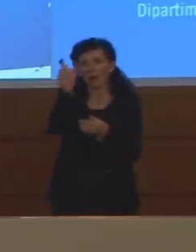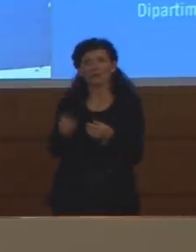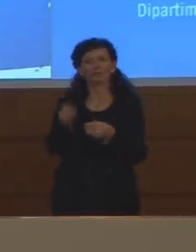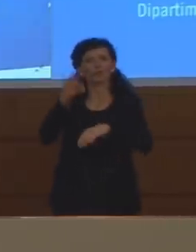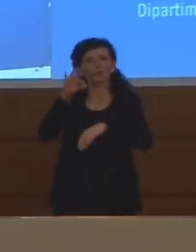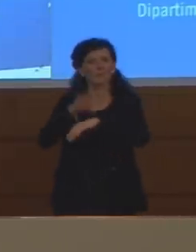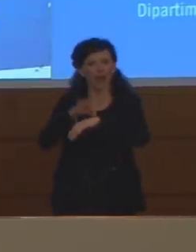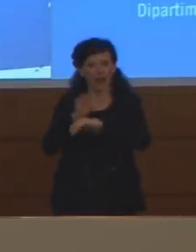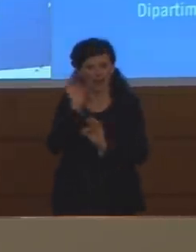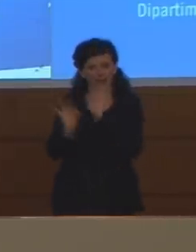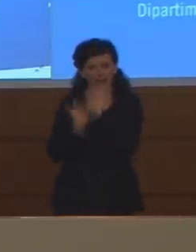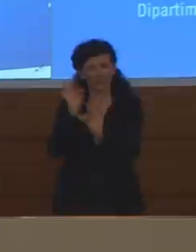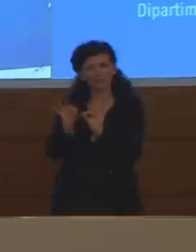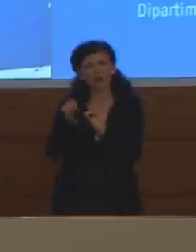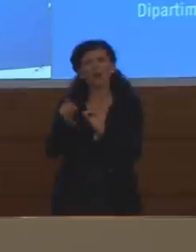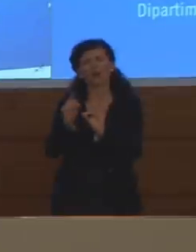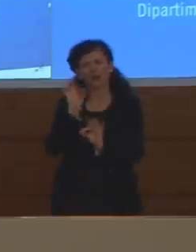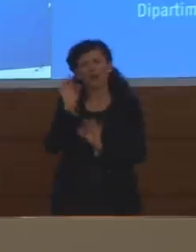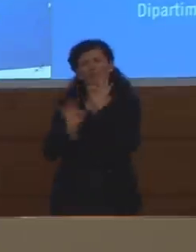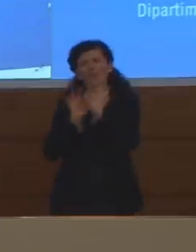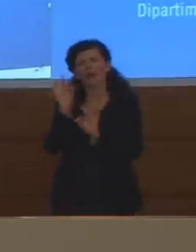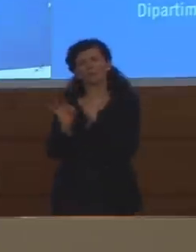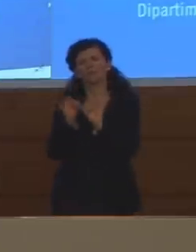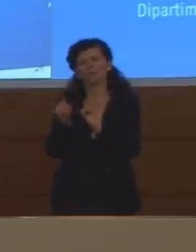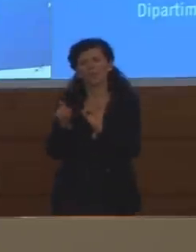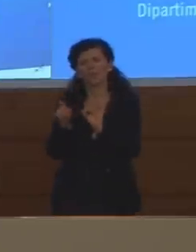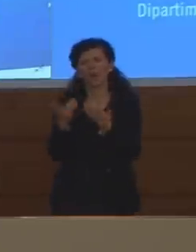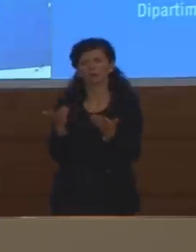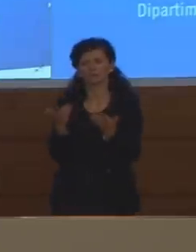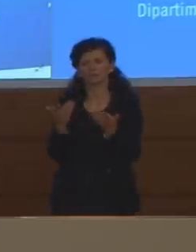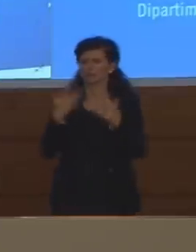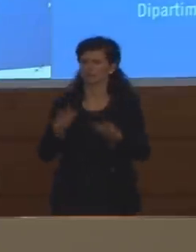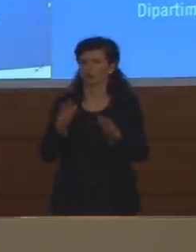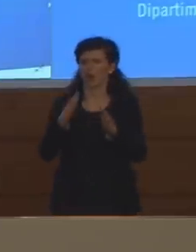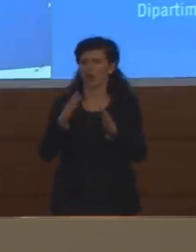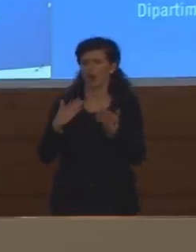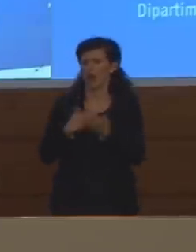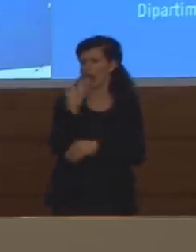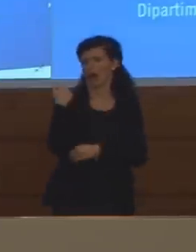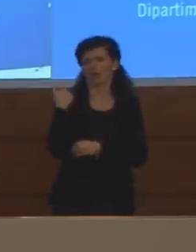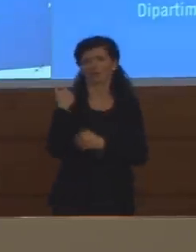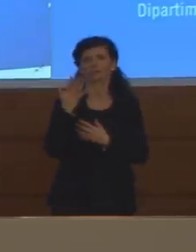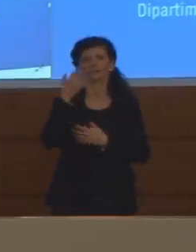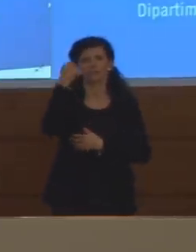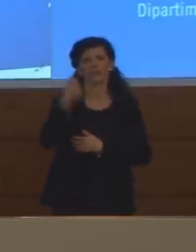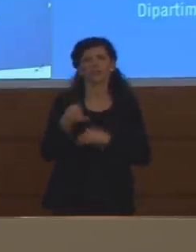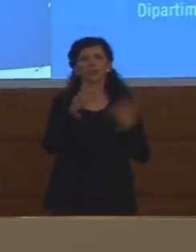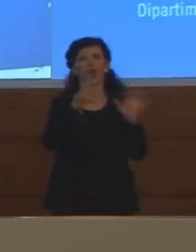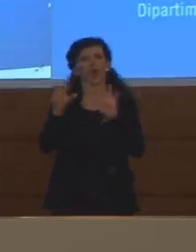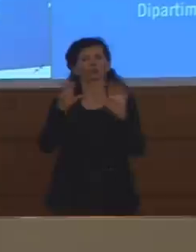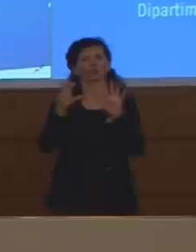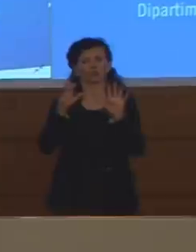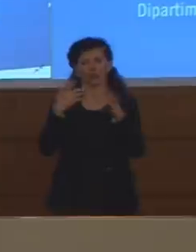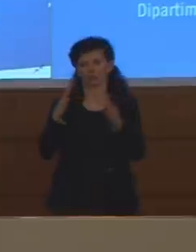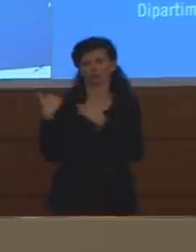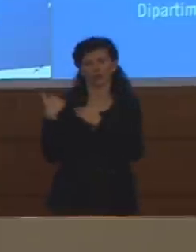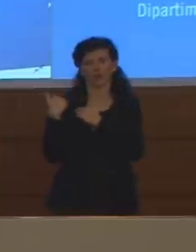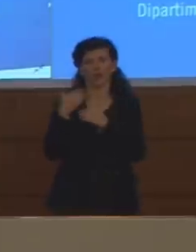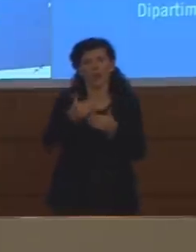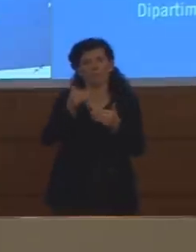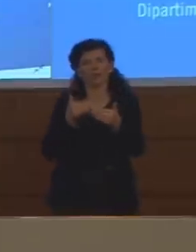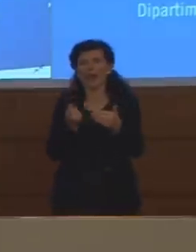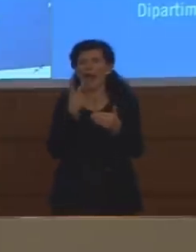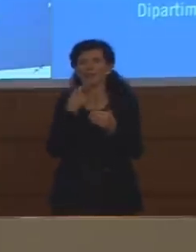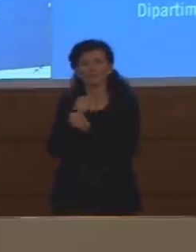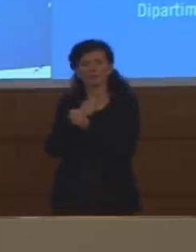è una pratica medica che è in atto da moltissimi anni, alla fine dell'Ottocento, cioè all'epoca pre-antibiotica. Quindi,